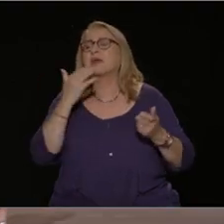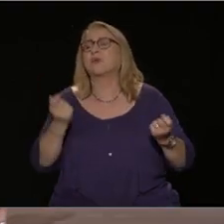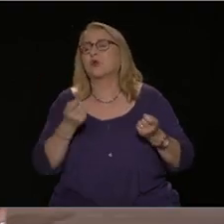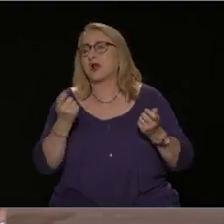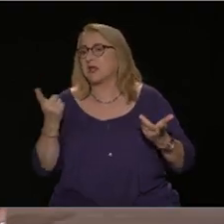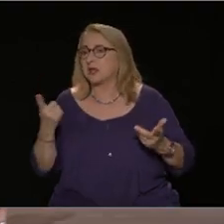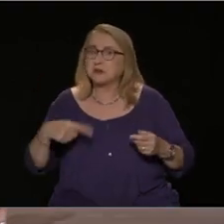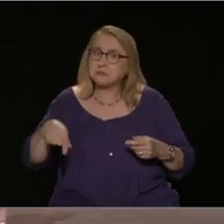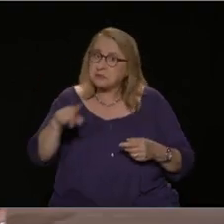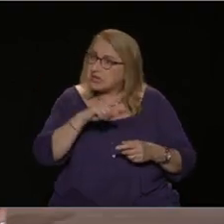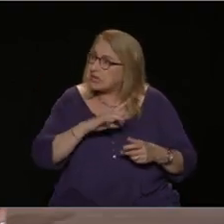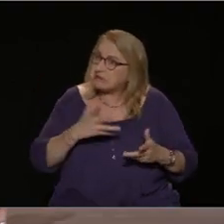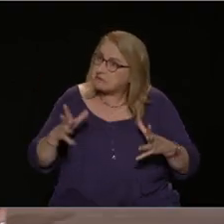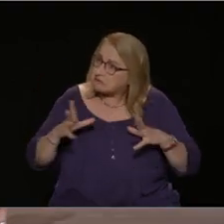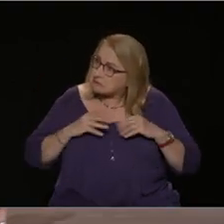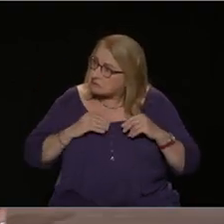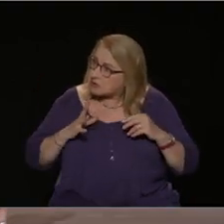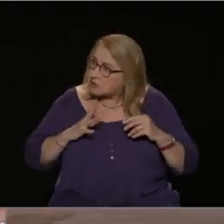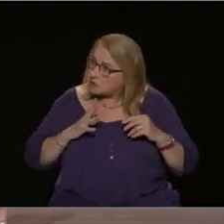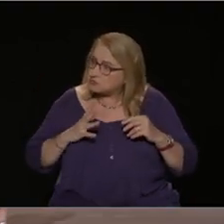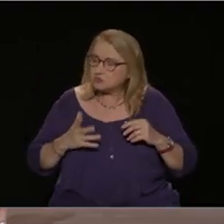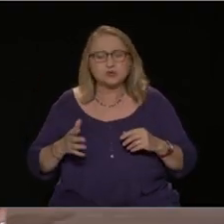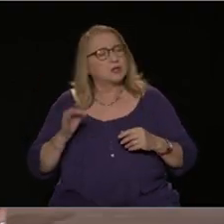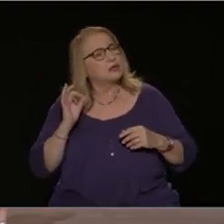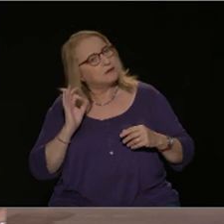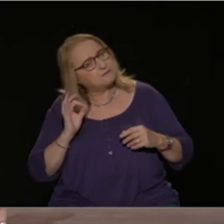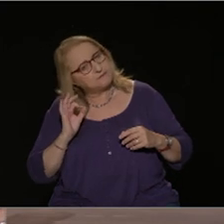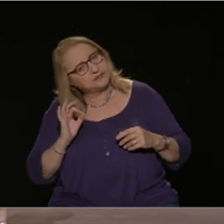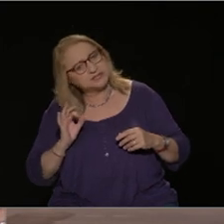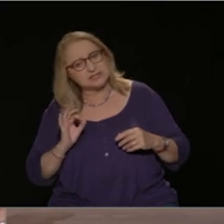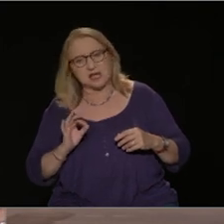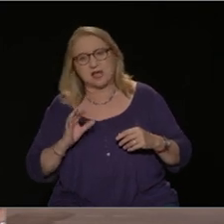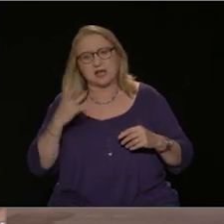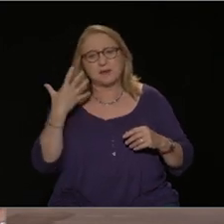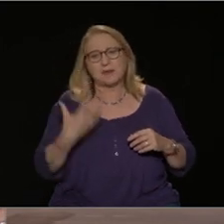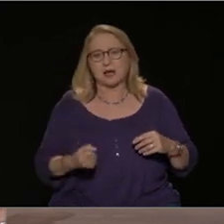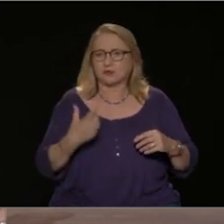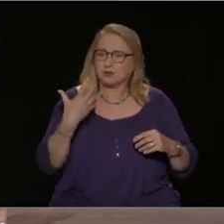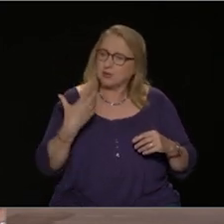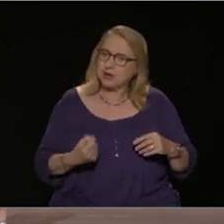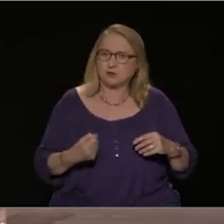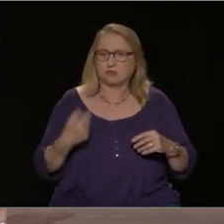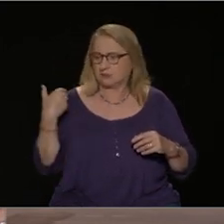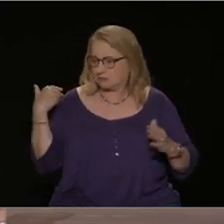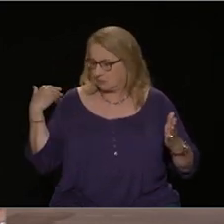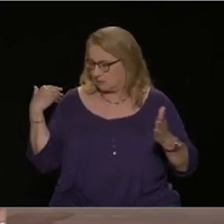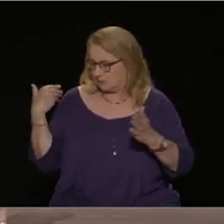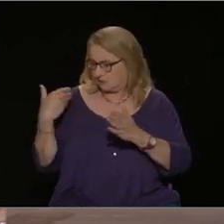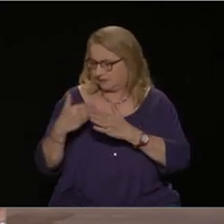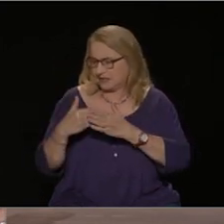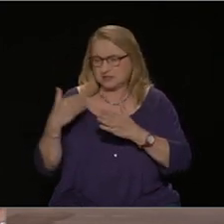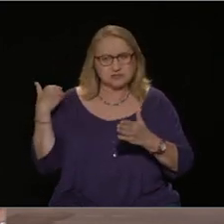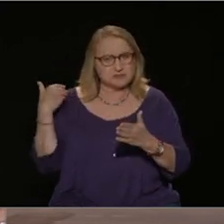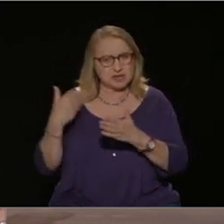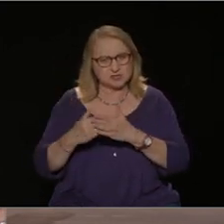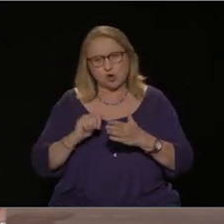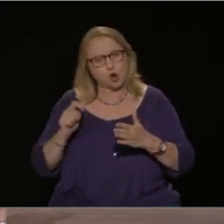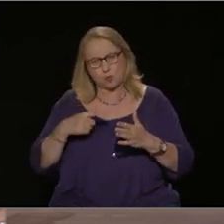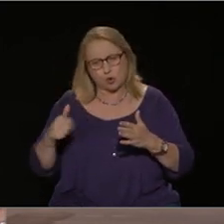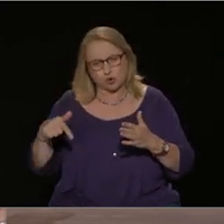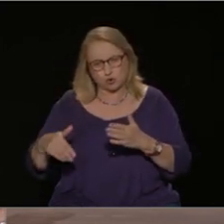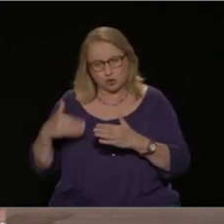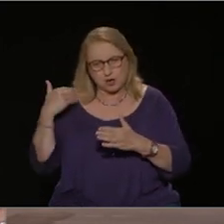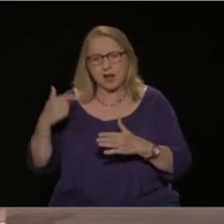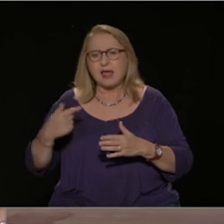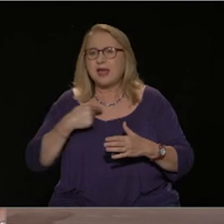Ανοιχτά αυτιά υπάρχουν και μάλιστα και όλες αυτές τις μέρες, όχι μόνο αυτές τις μέρες, και η δική